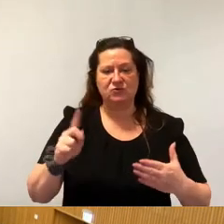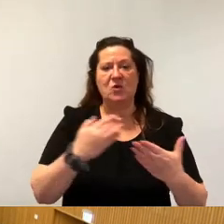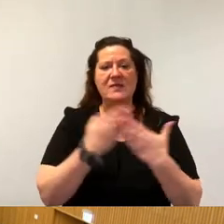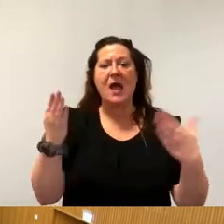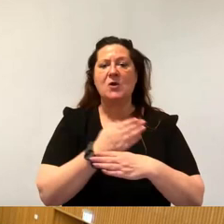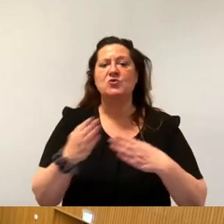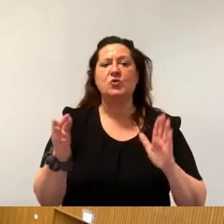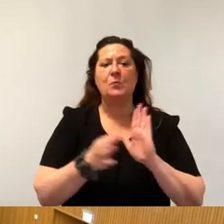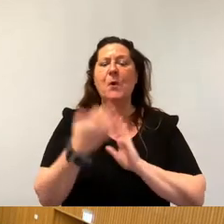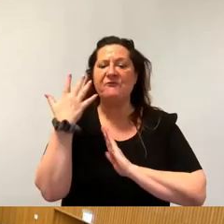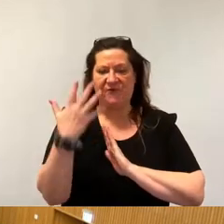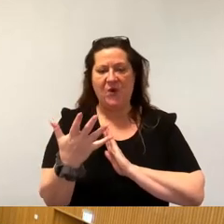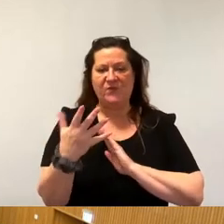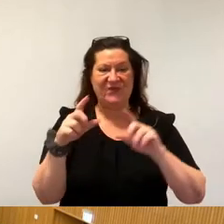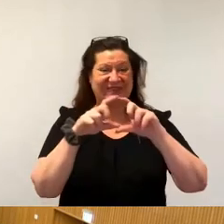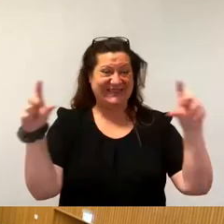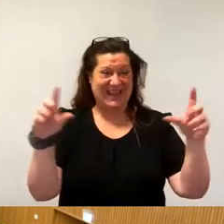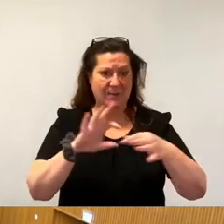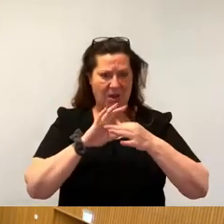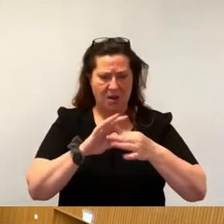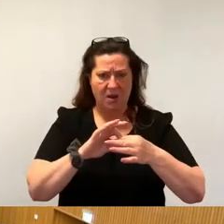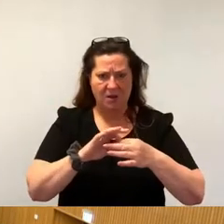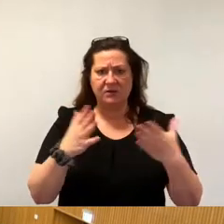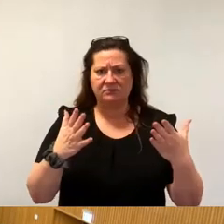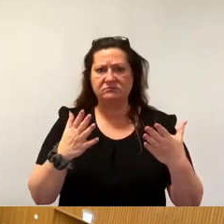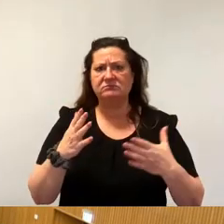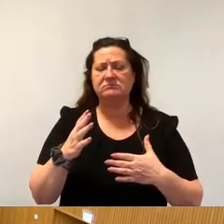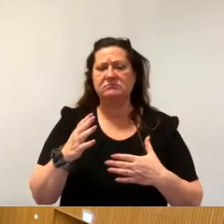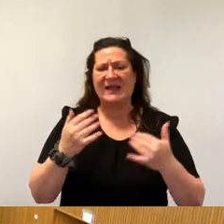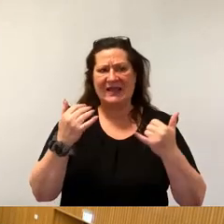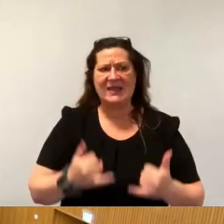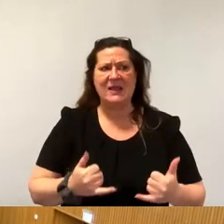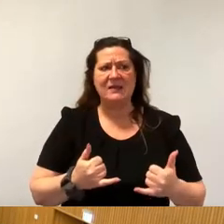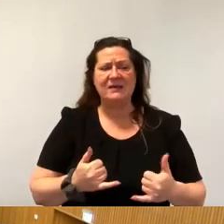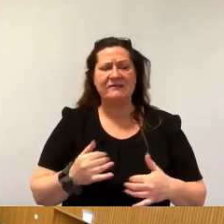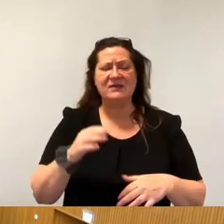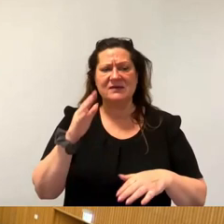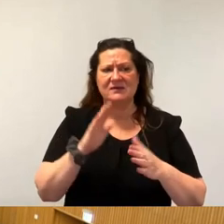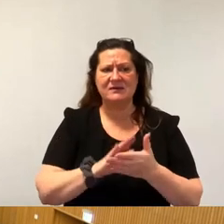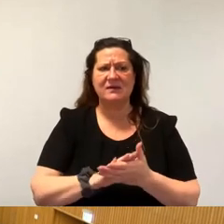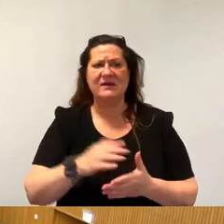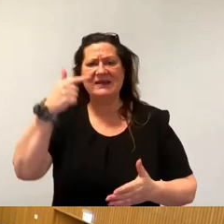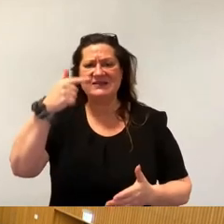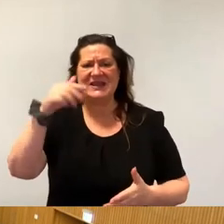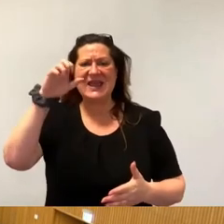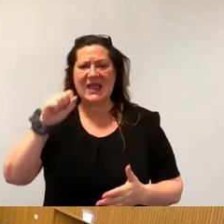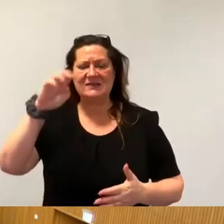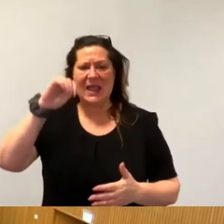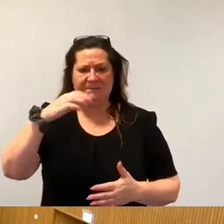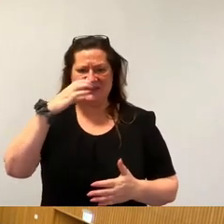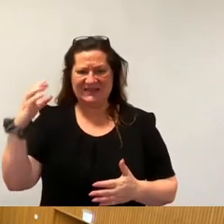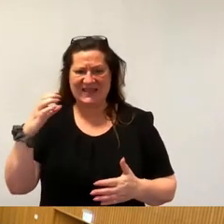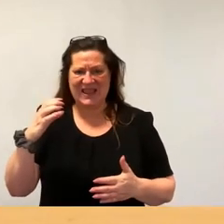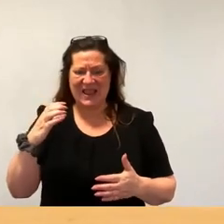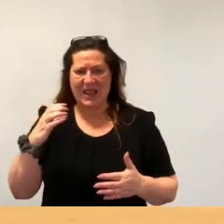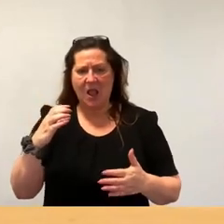zum Thema TSMC-Ansiedlung bereits jetzt zum Erfolg machen, kurz- und mittellangfristige Chancen und Herausforderungen anpacken. Einreicher ist